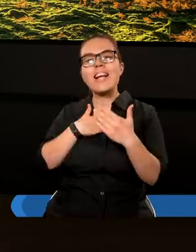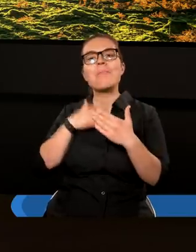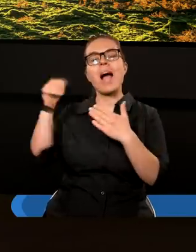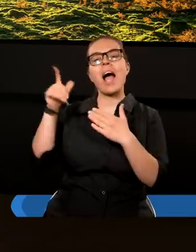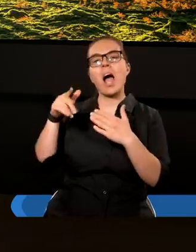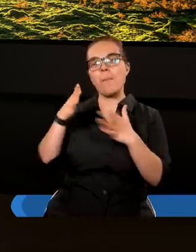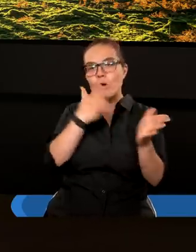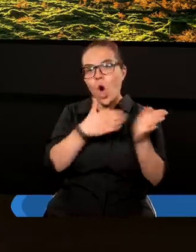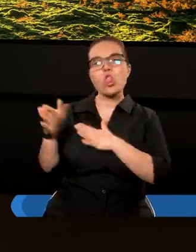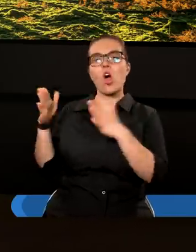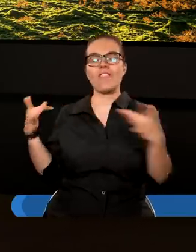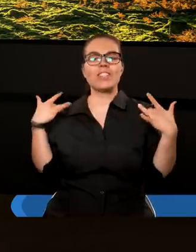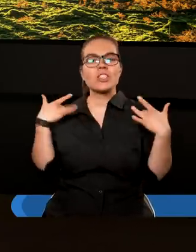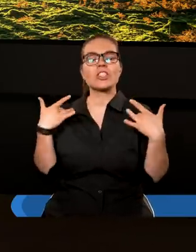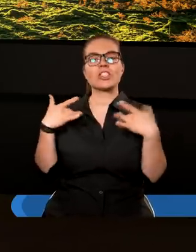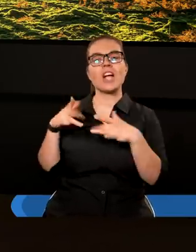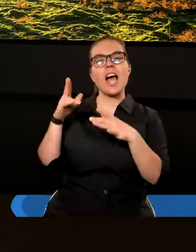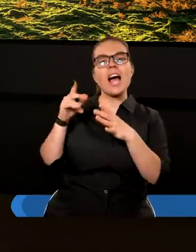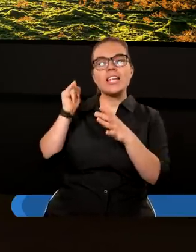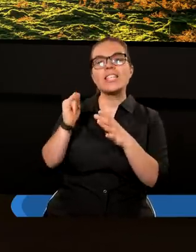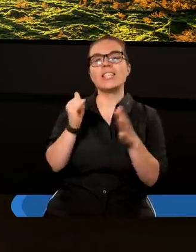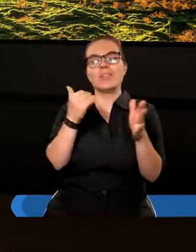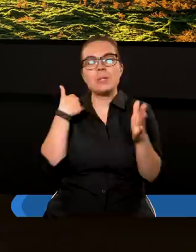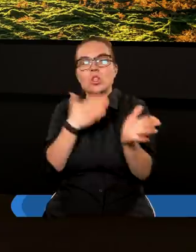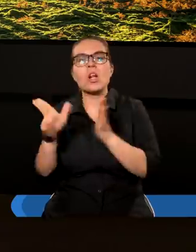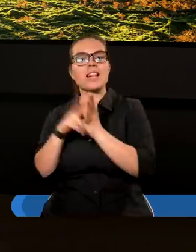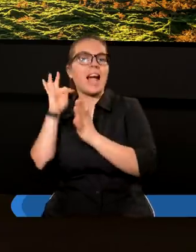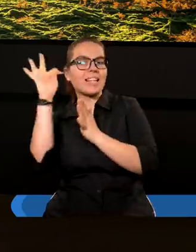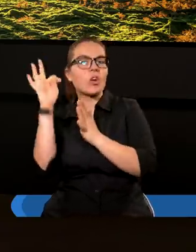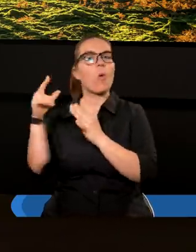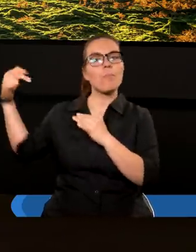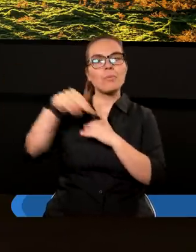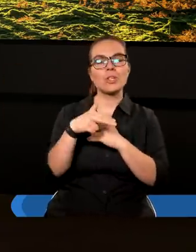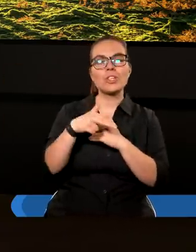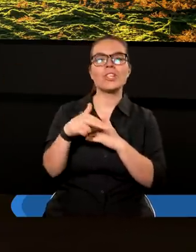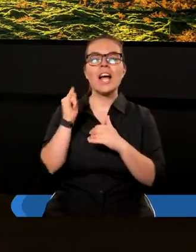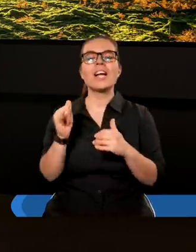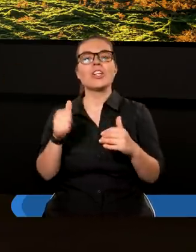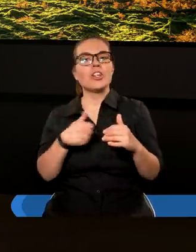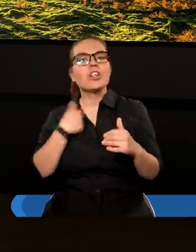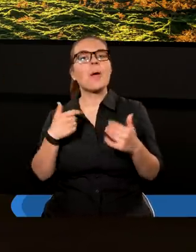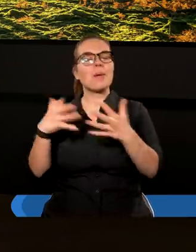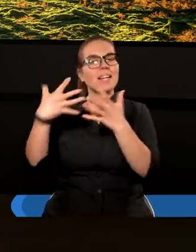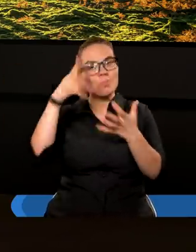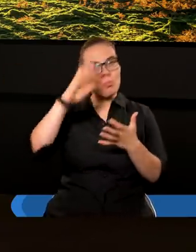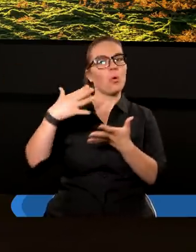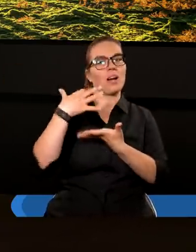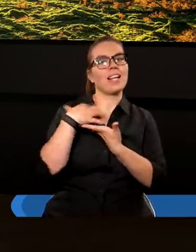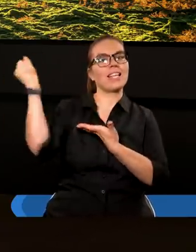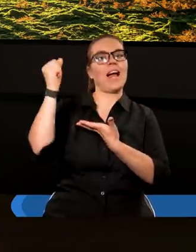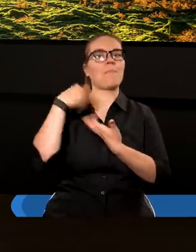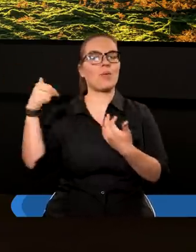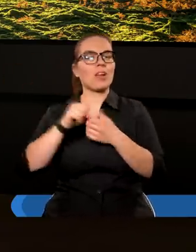serca i przygotowywać was na to spotkanie razem ze mną, kiedy powrócę aby zabrać was do